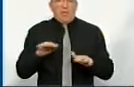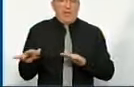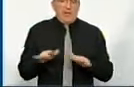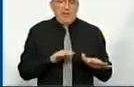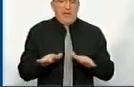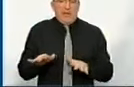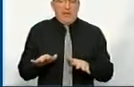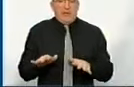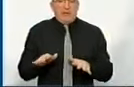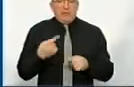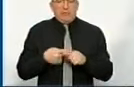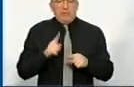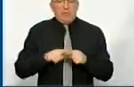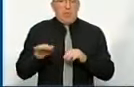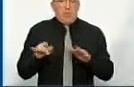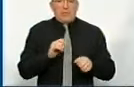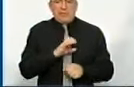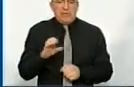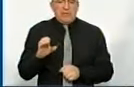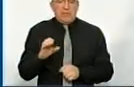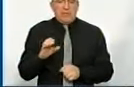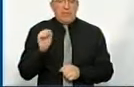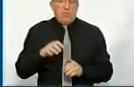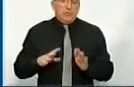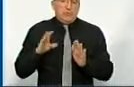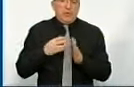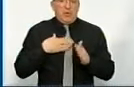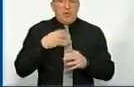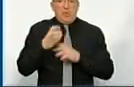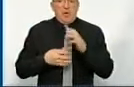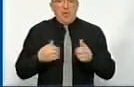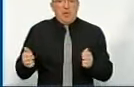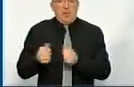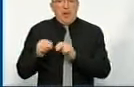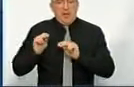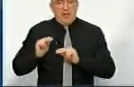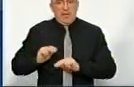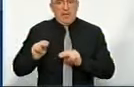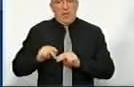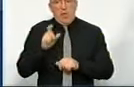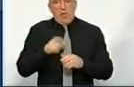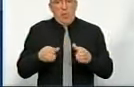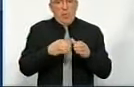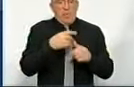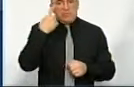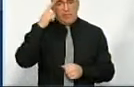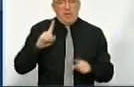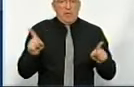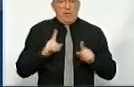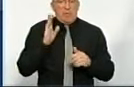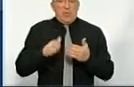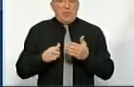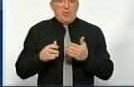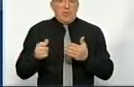цьому процесу, і навіть залучивши наших міжнародних партнерів, залучивши громади, ми знали, що будуть